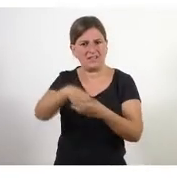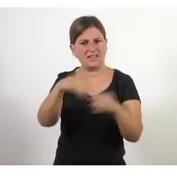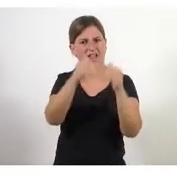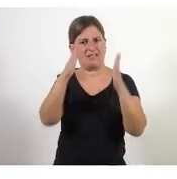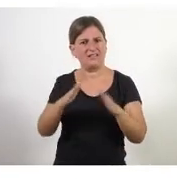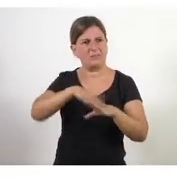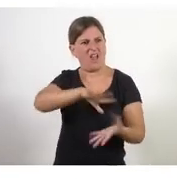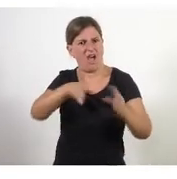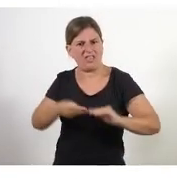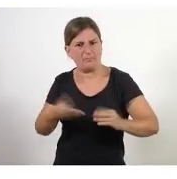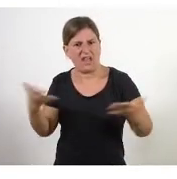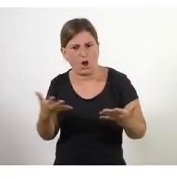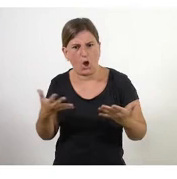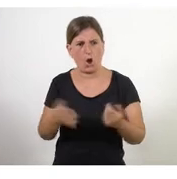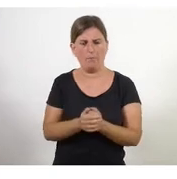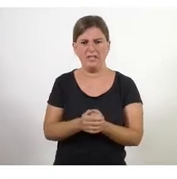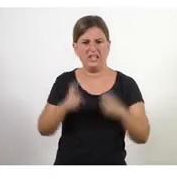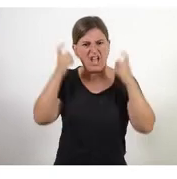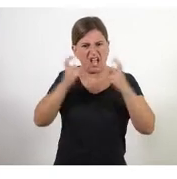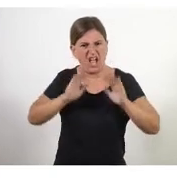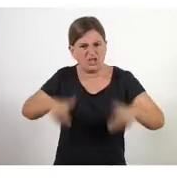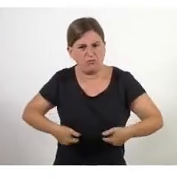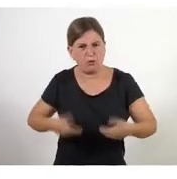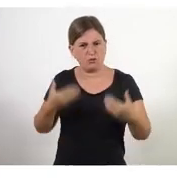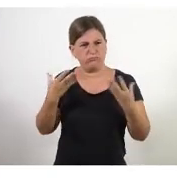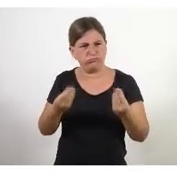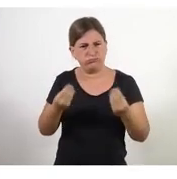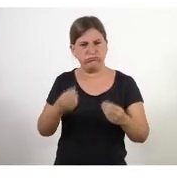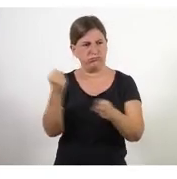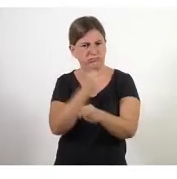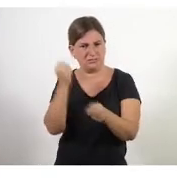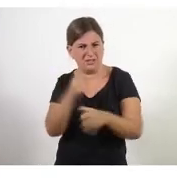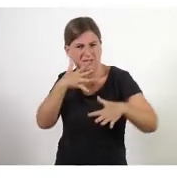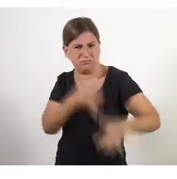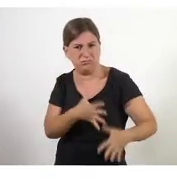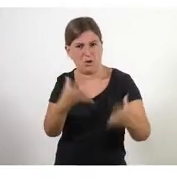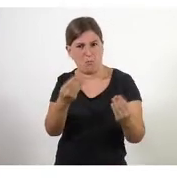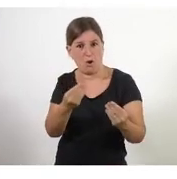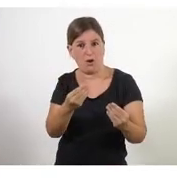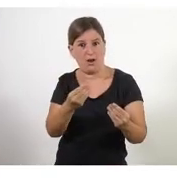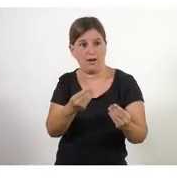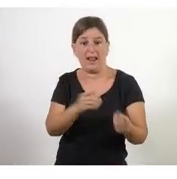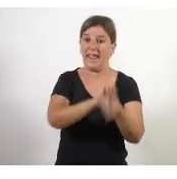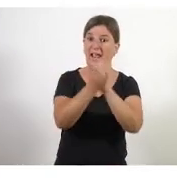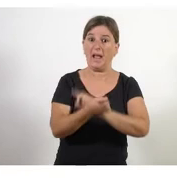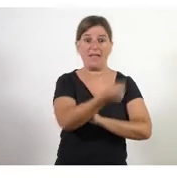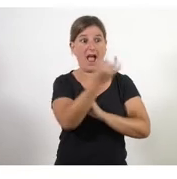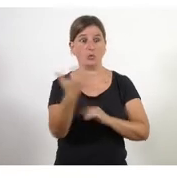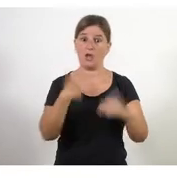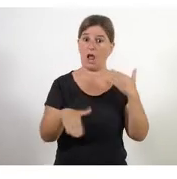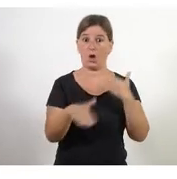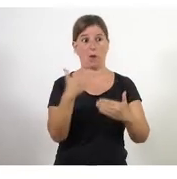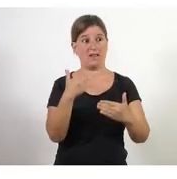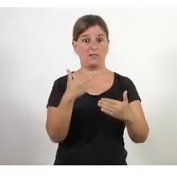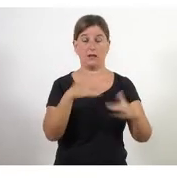poder-se adaptar, molt de sobresforç, molt de treball extra i d'altres organitzacions que ja han començat a